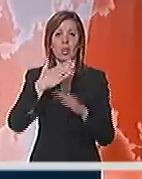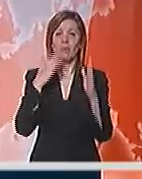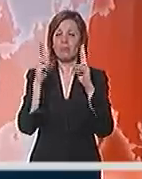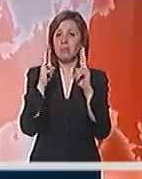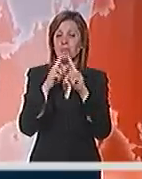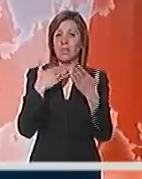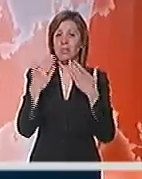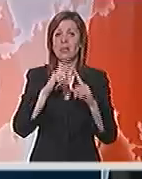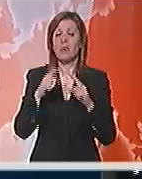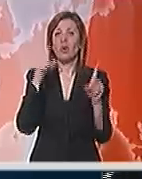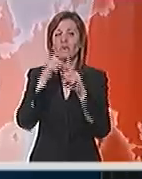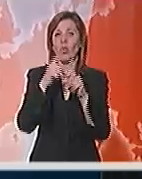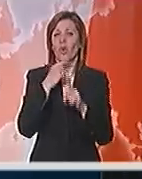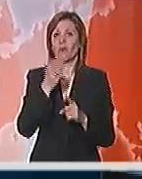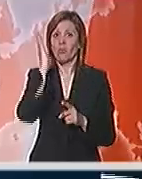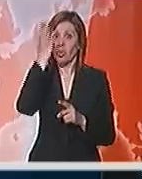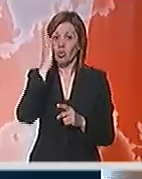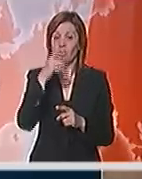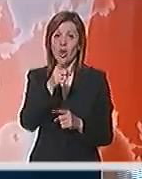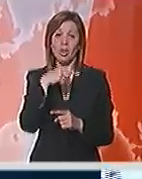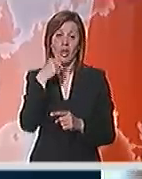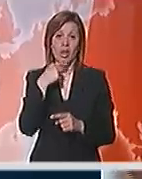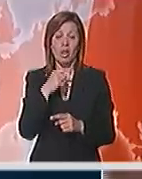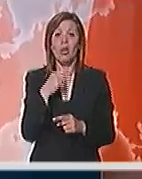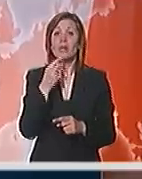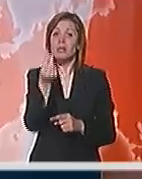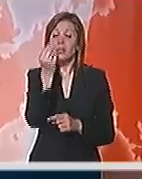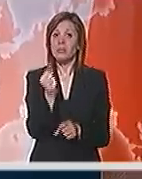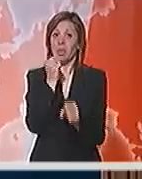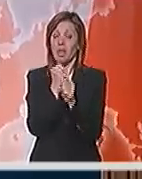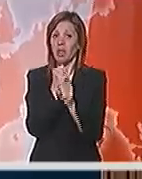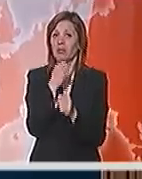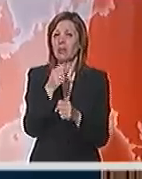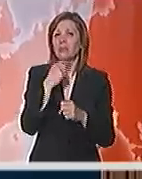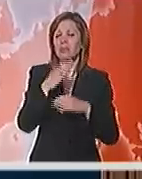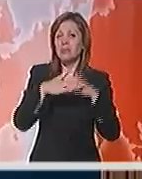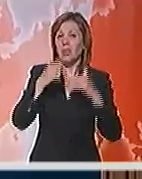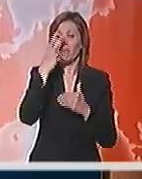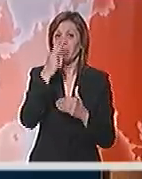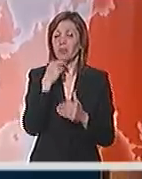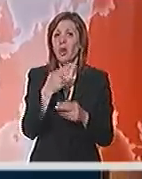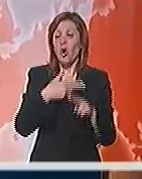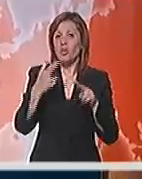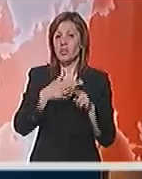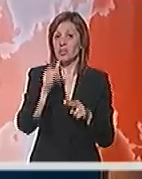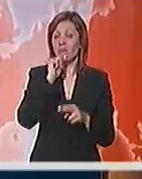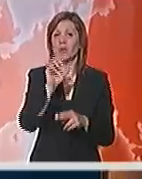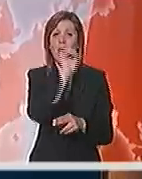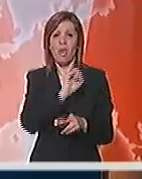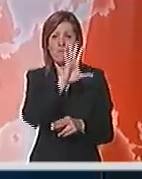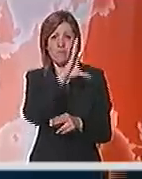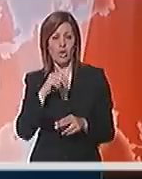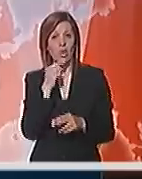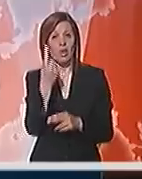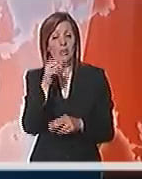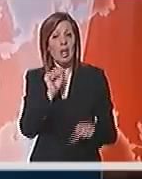posvećenoj Dunavskoj strategiji. On je rekao da Srbija aktivno učestvuje u izravi Dunavske strategije Evropske unije koja je jedan od